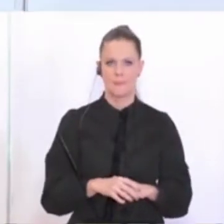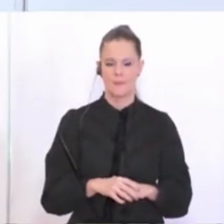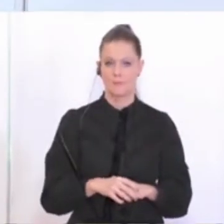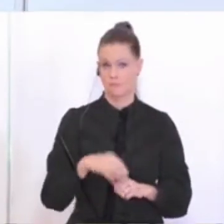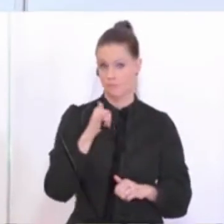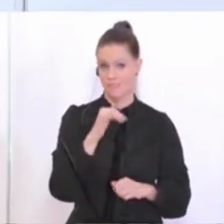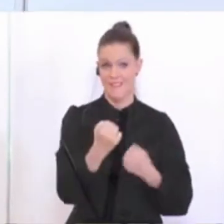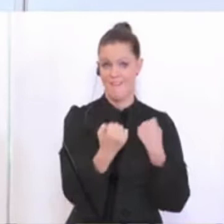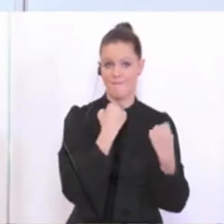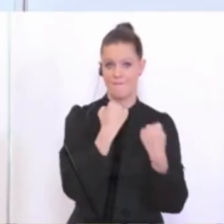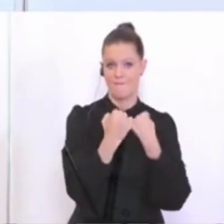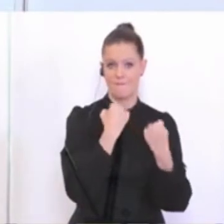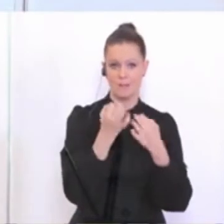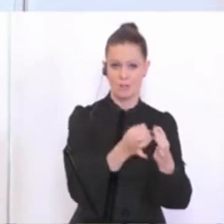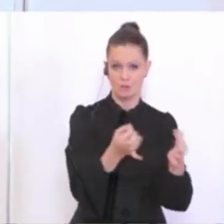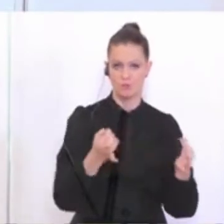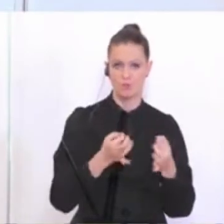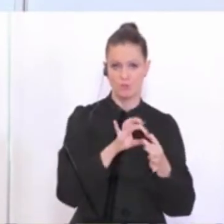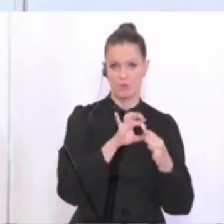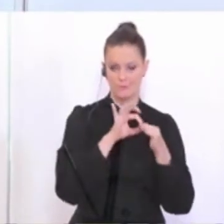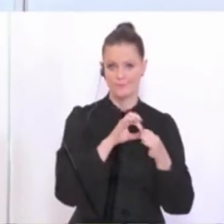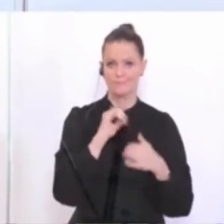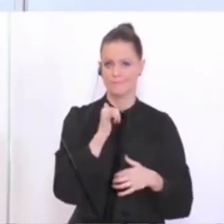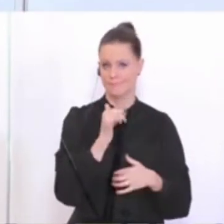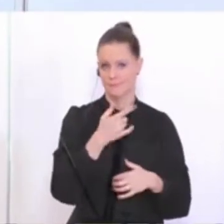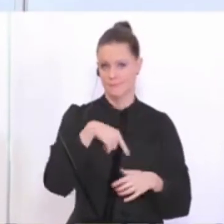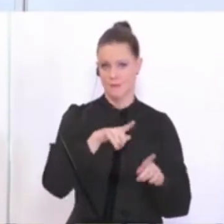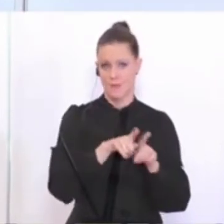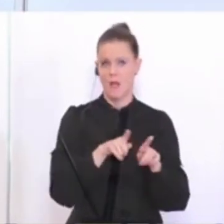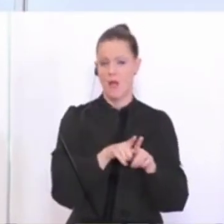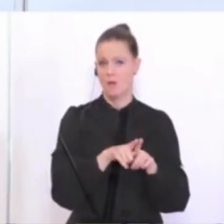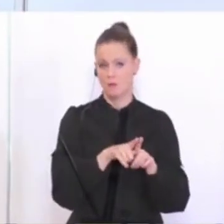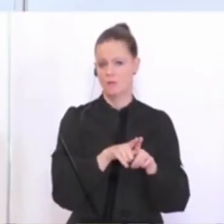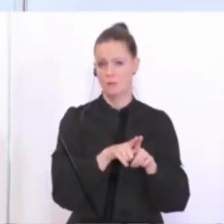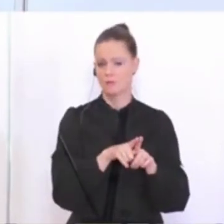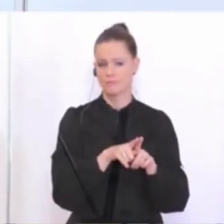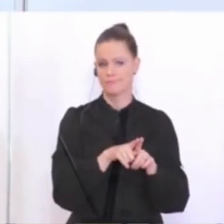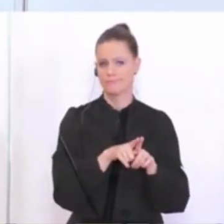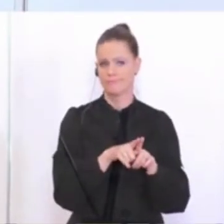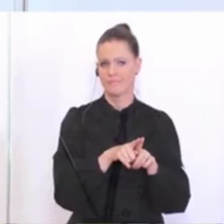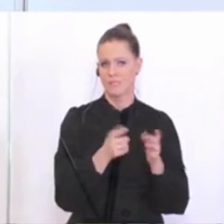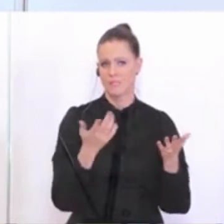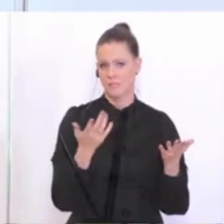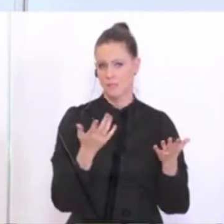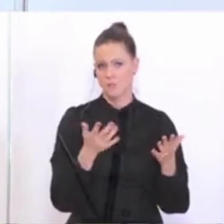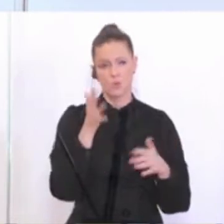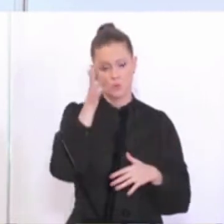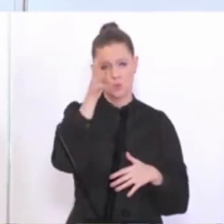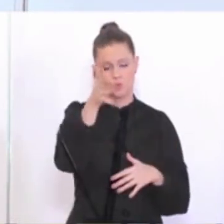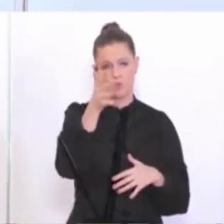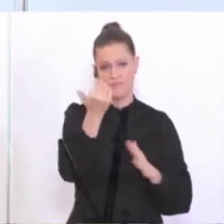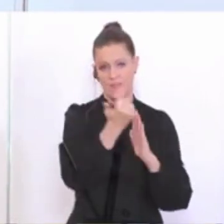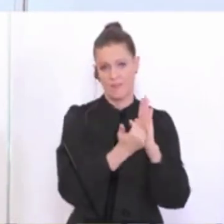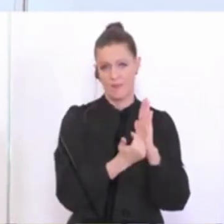Ja, bei den Fitnessstudios sind wir auch darauf verwiesen, das für zukünftige